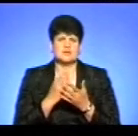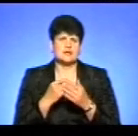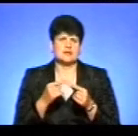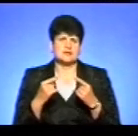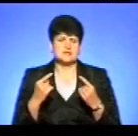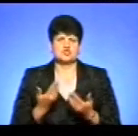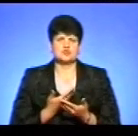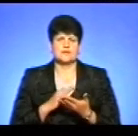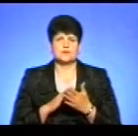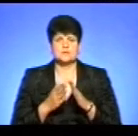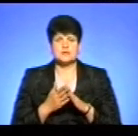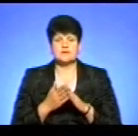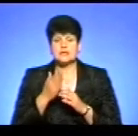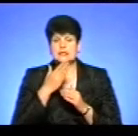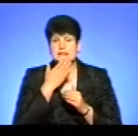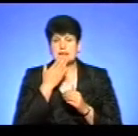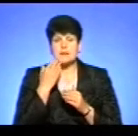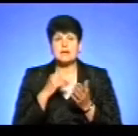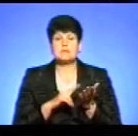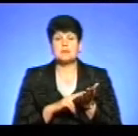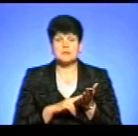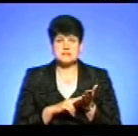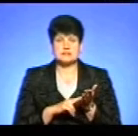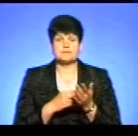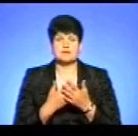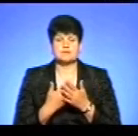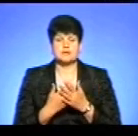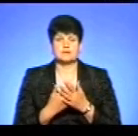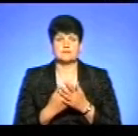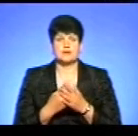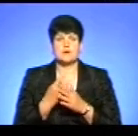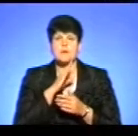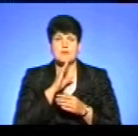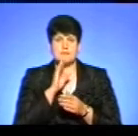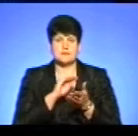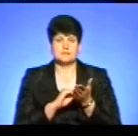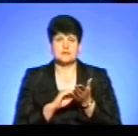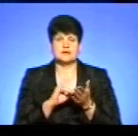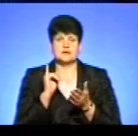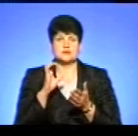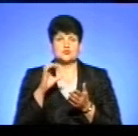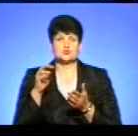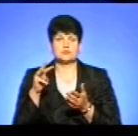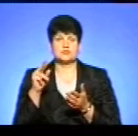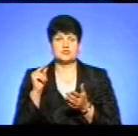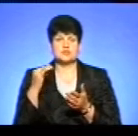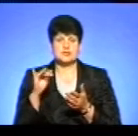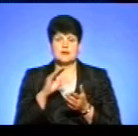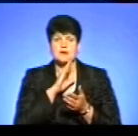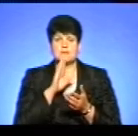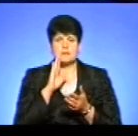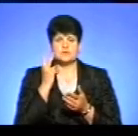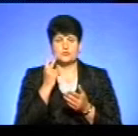життєві обставини і водночас не мають тієї ж самої прописки. Для прикладу, можуть зацитувати одну маму Ірину Сумчі, яка є мамою двох